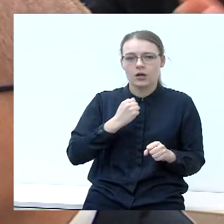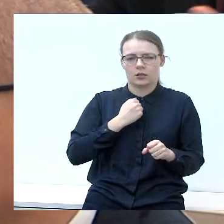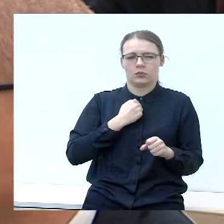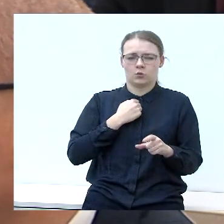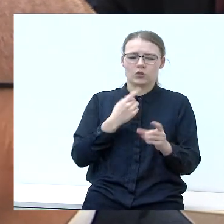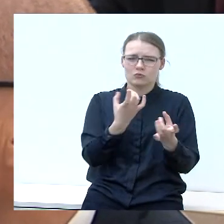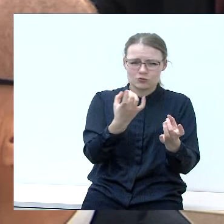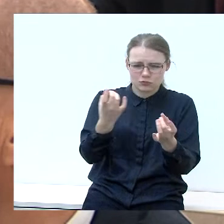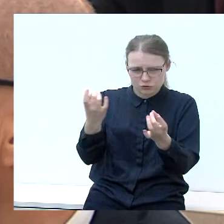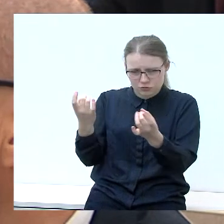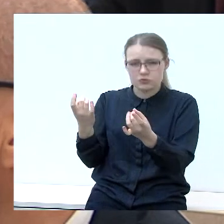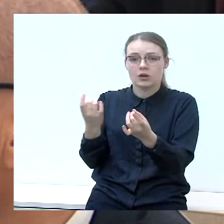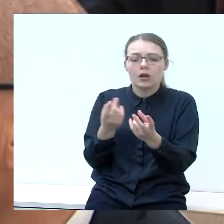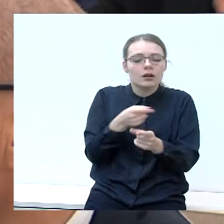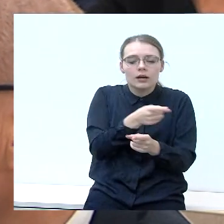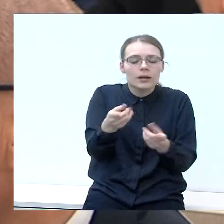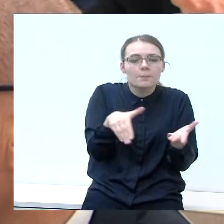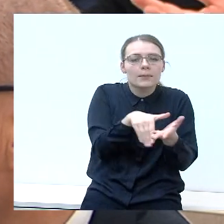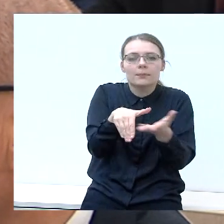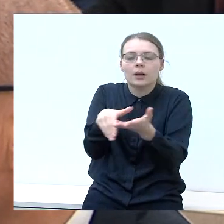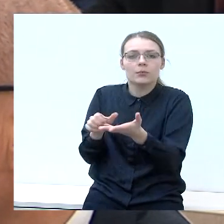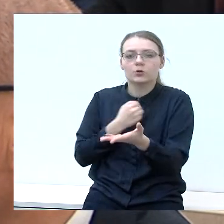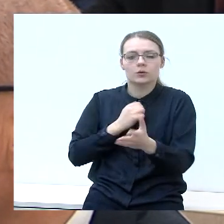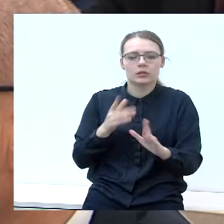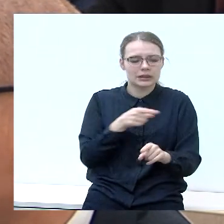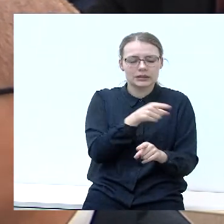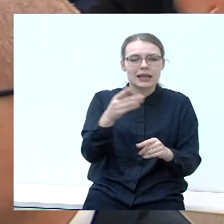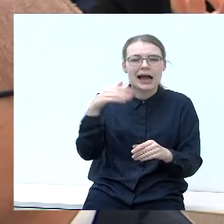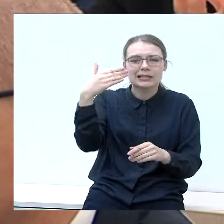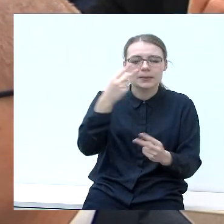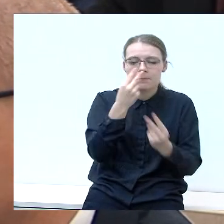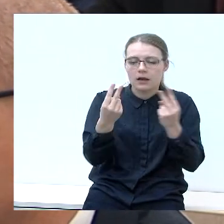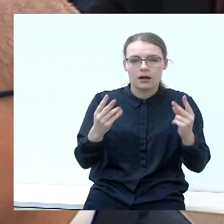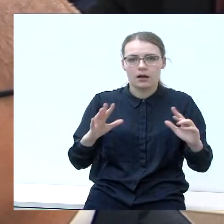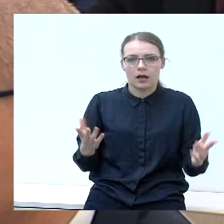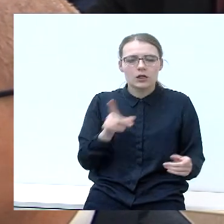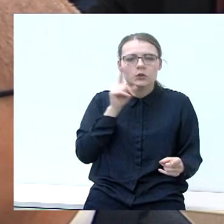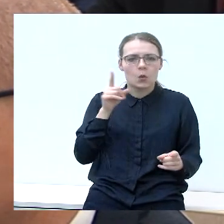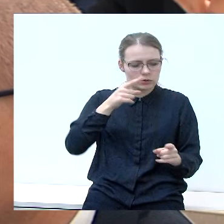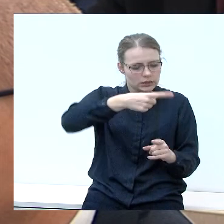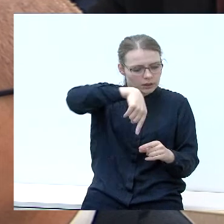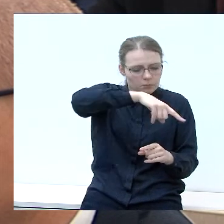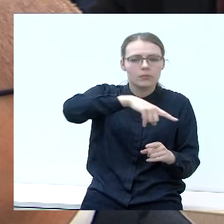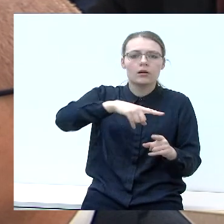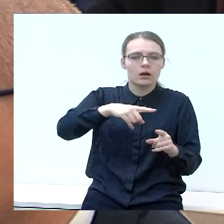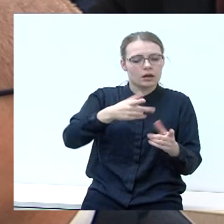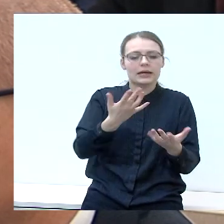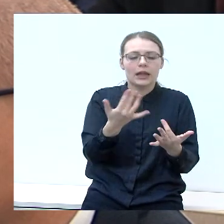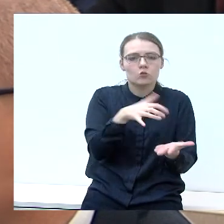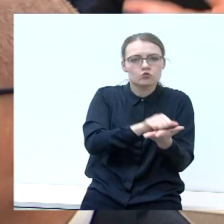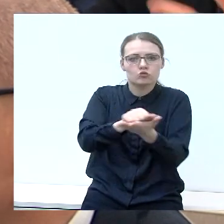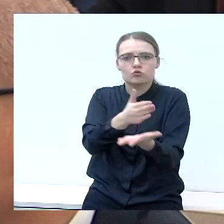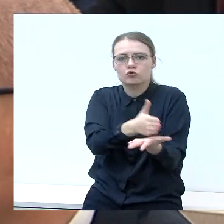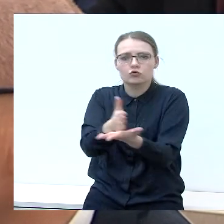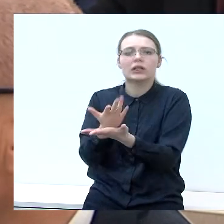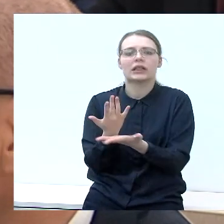Reikia pagalvoti, kiek mes jiems padedam. Kokią mes matom juose perspektyvą ir kiek jaunimo jie užima iš tikrųjų.